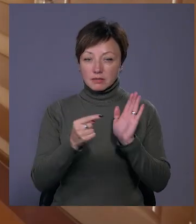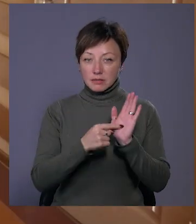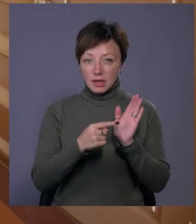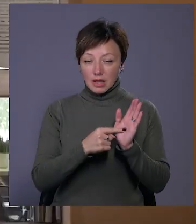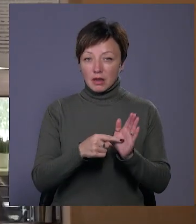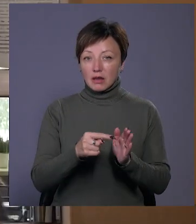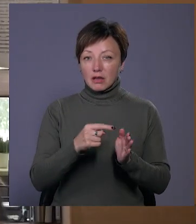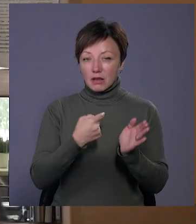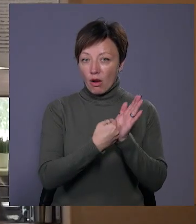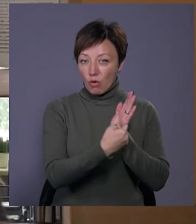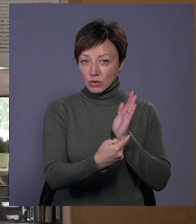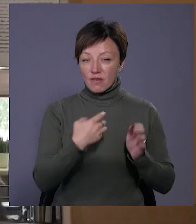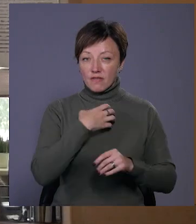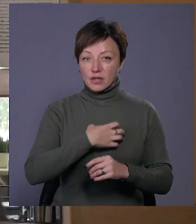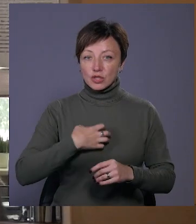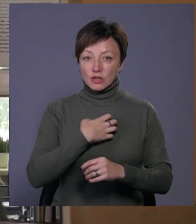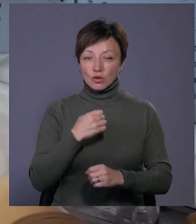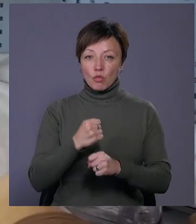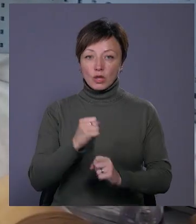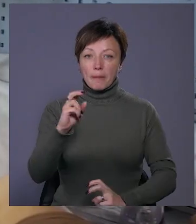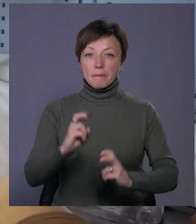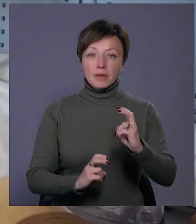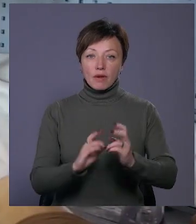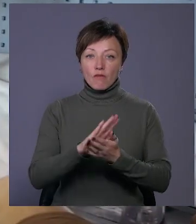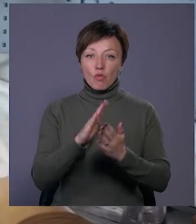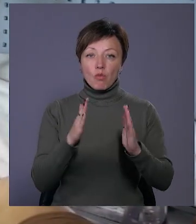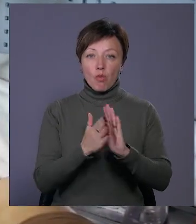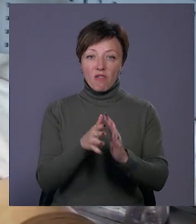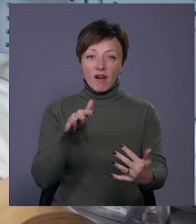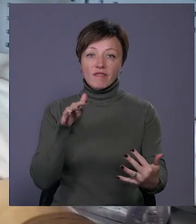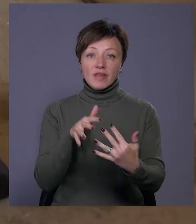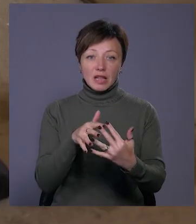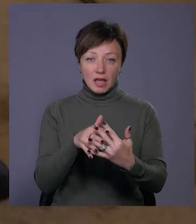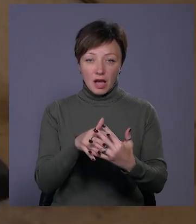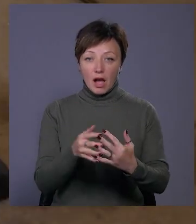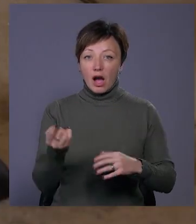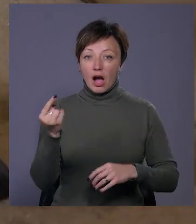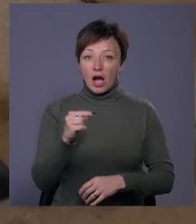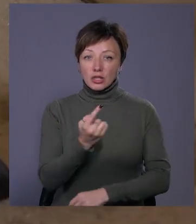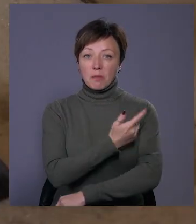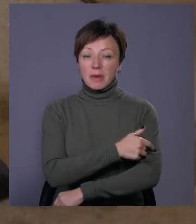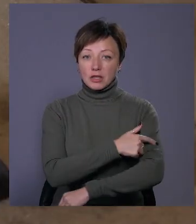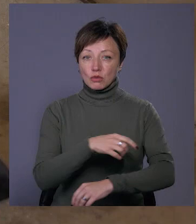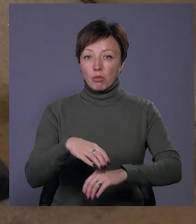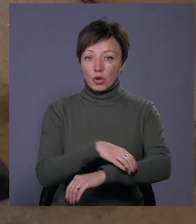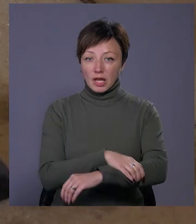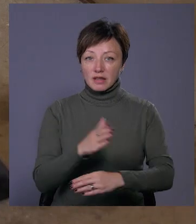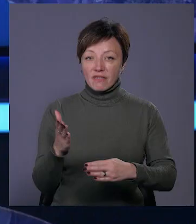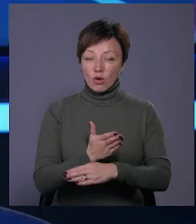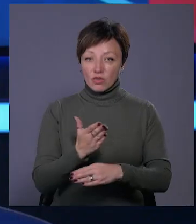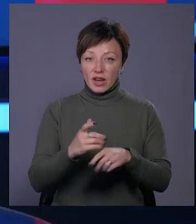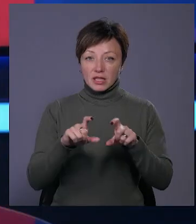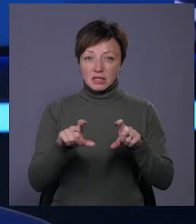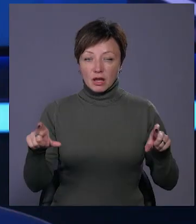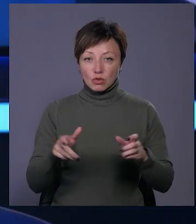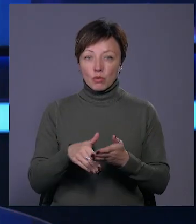наголошуються на важливості роботи підприємства в умовах повномасштабної війни. Адже медичні протези, котрі виготовляє заклад,